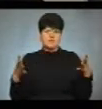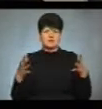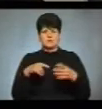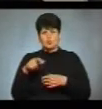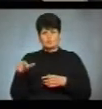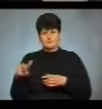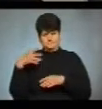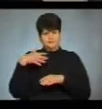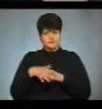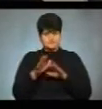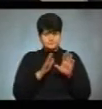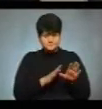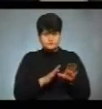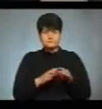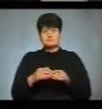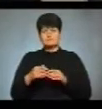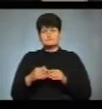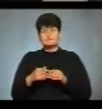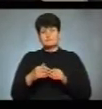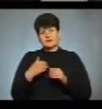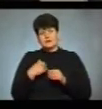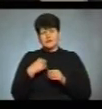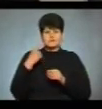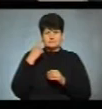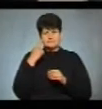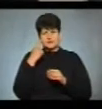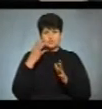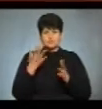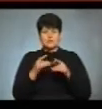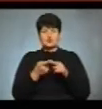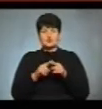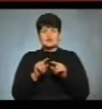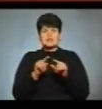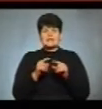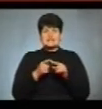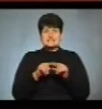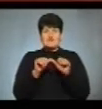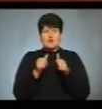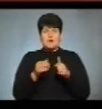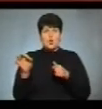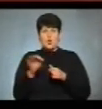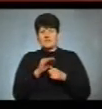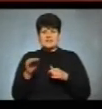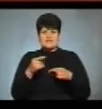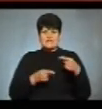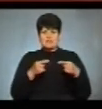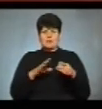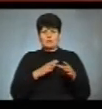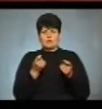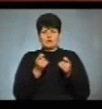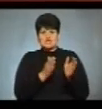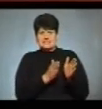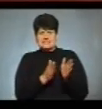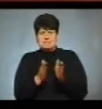кількості. Відповідно, я думаю, що ця форма офіційних дебатів була трошки зміщена